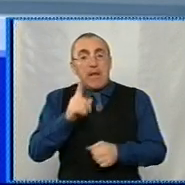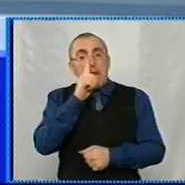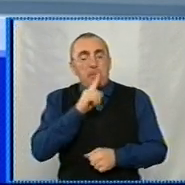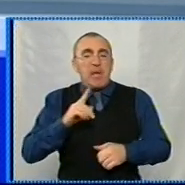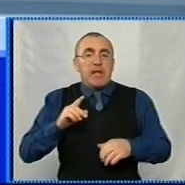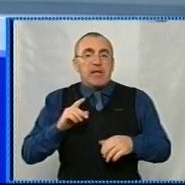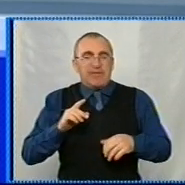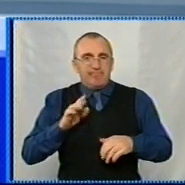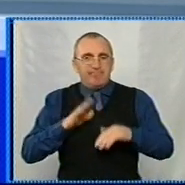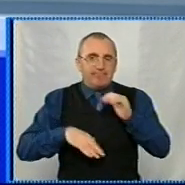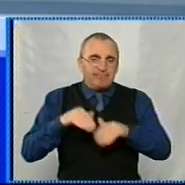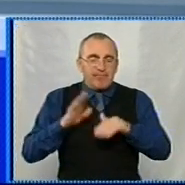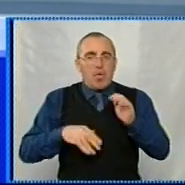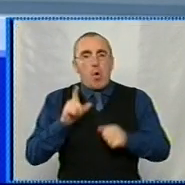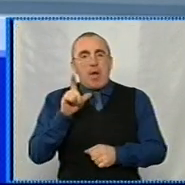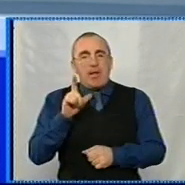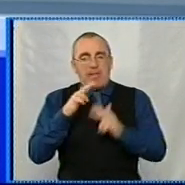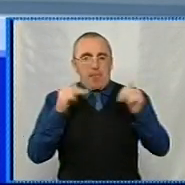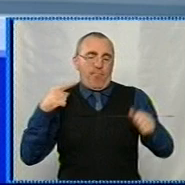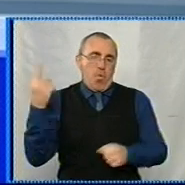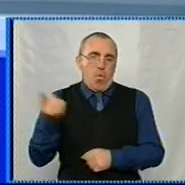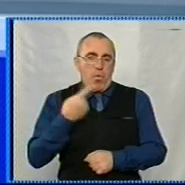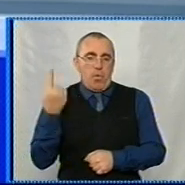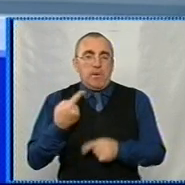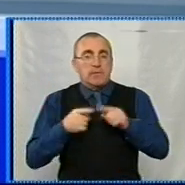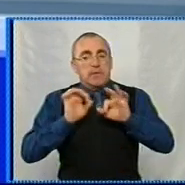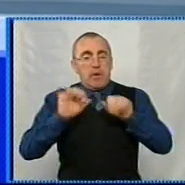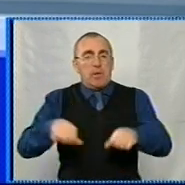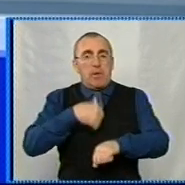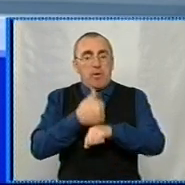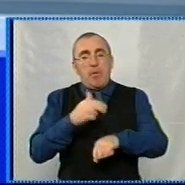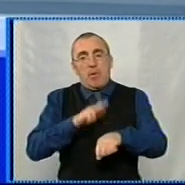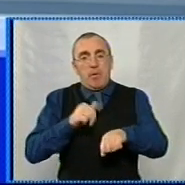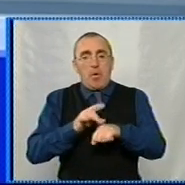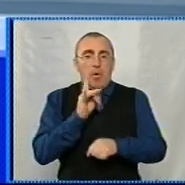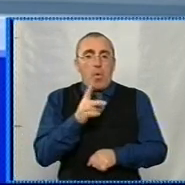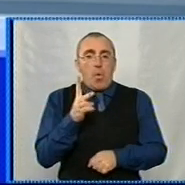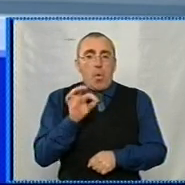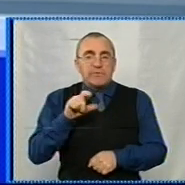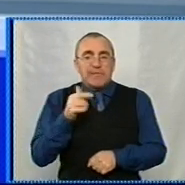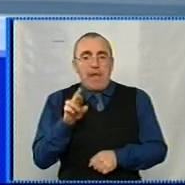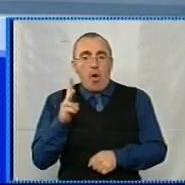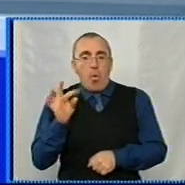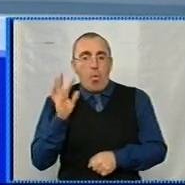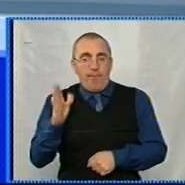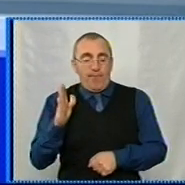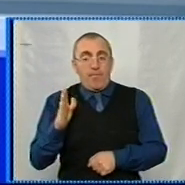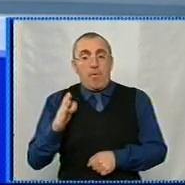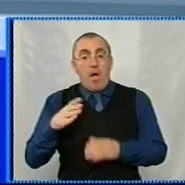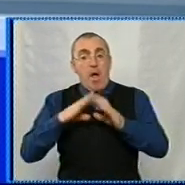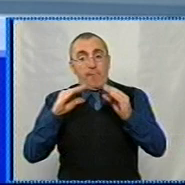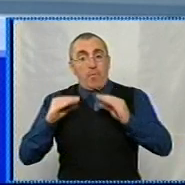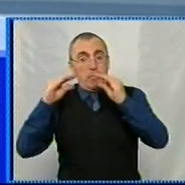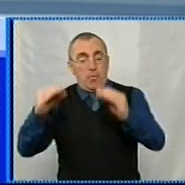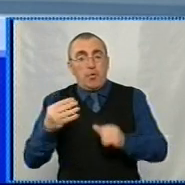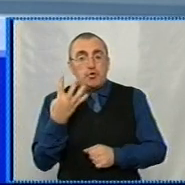стажування в громаді Дніпропетровської області. Про це розповів начальник поліції області Роман Коз'яков. Кожен офіцер отримав автомобіль